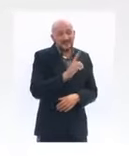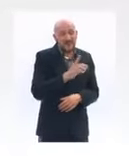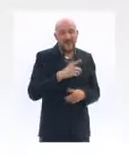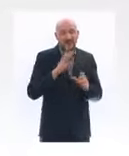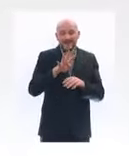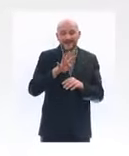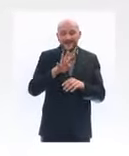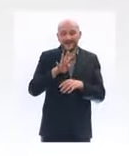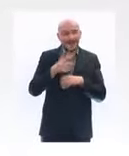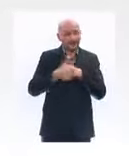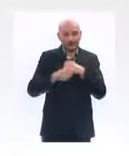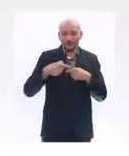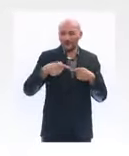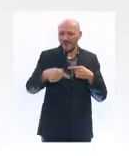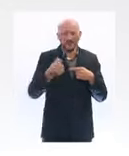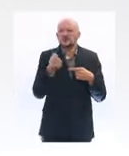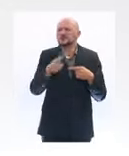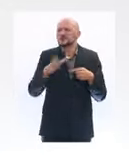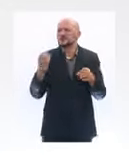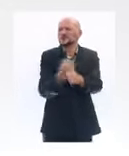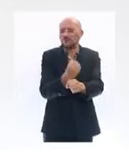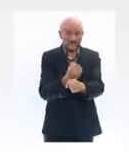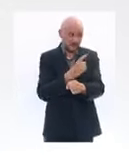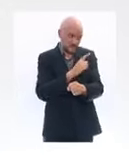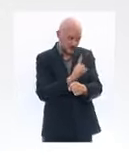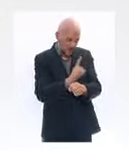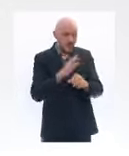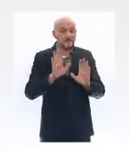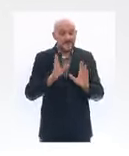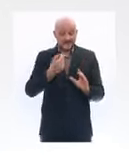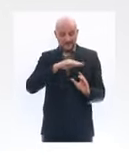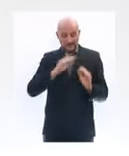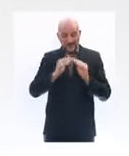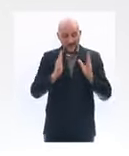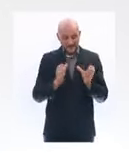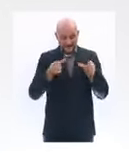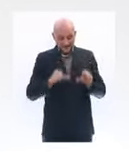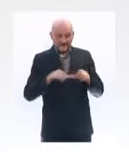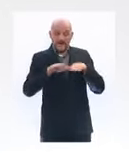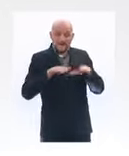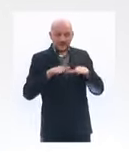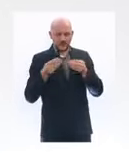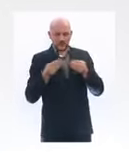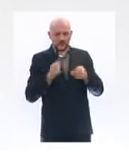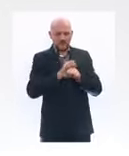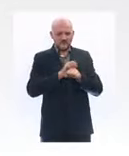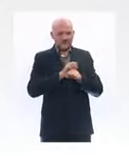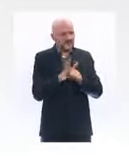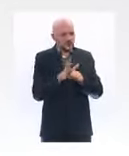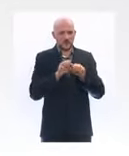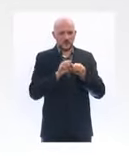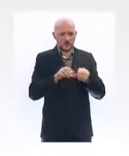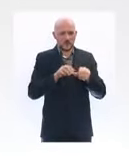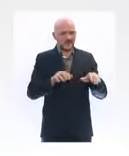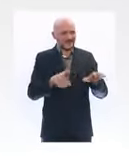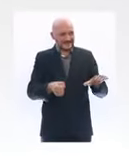différence avec la première vague qui est importante. Le virus va moins vite. Il va moins vite. Pendant la première vague, le nombre